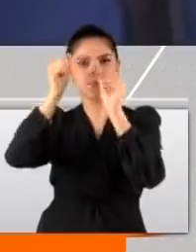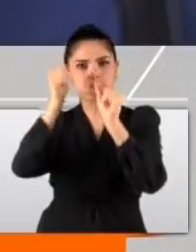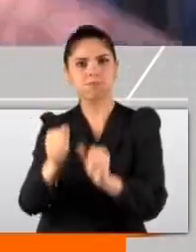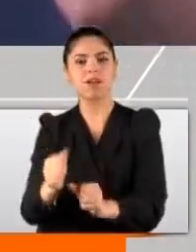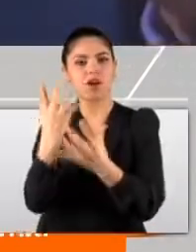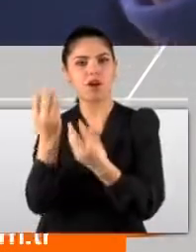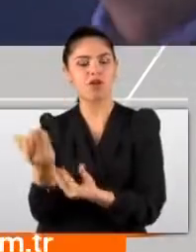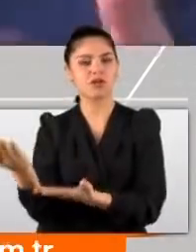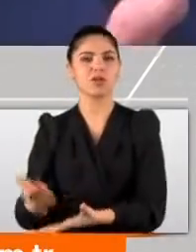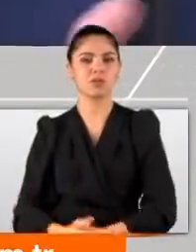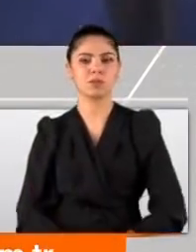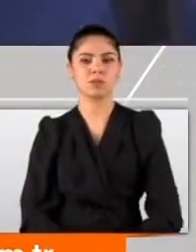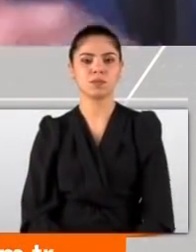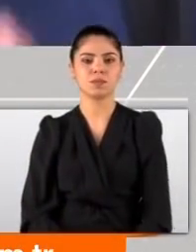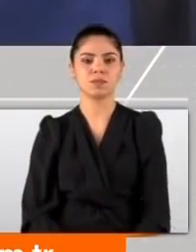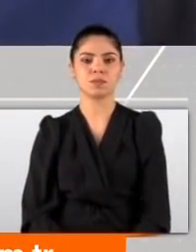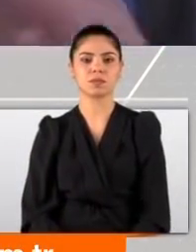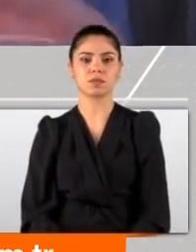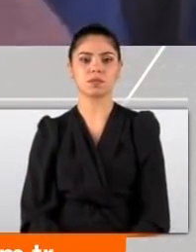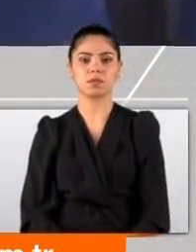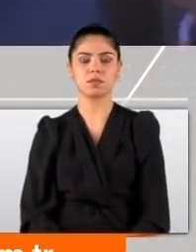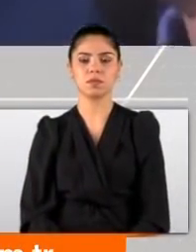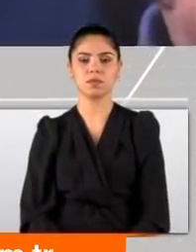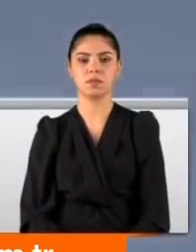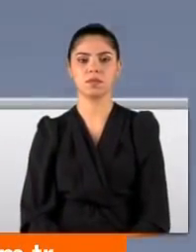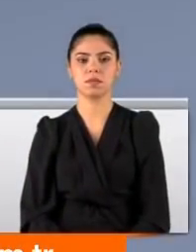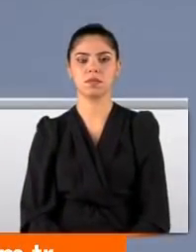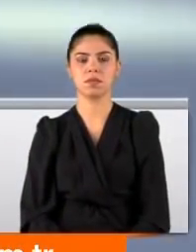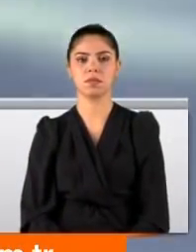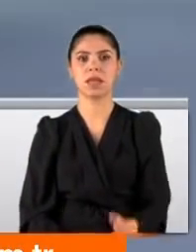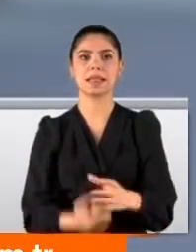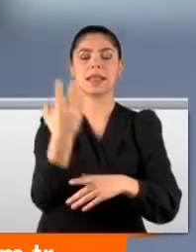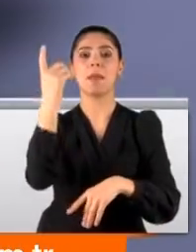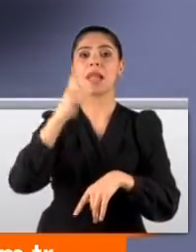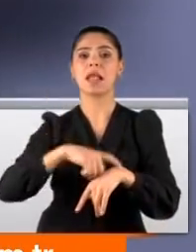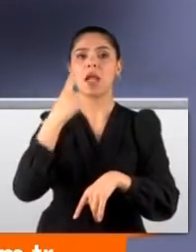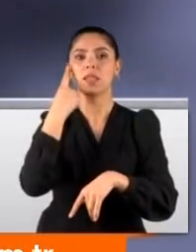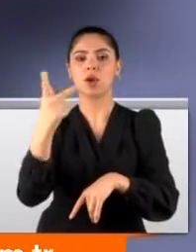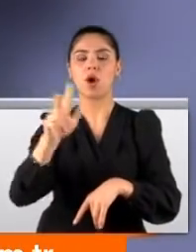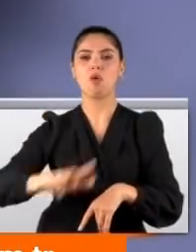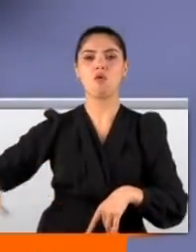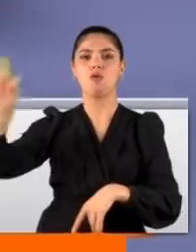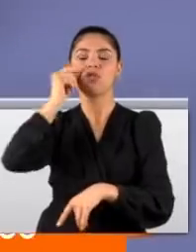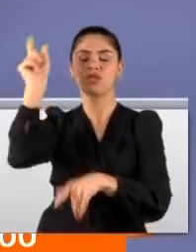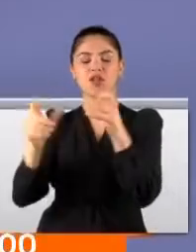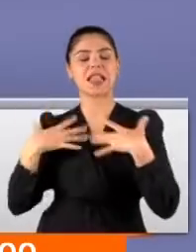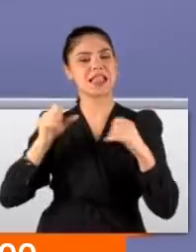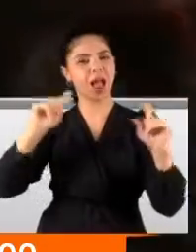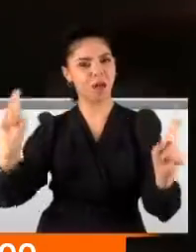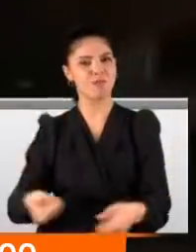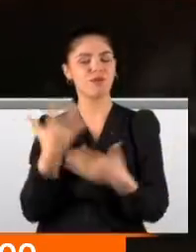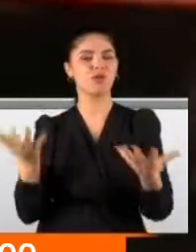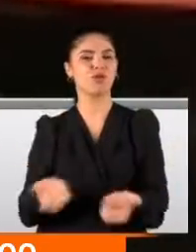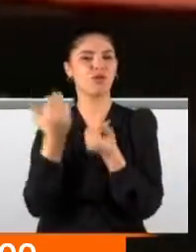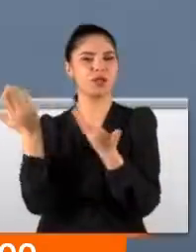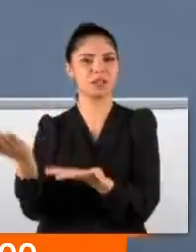geçirdi. Öyle bir fırtıra var, öyle bir sis var, ben dolayı da öyle bir şey görmedim. Sabahın ilk ışıklarıyla 3 dağcı da sağ salim kurtarıldı.